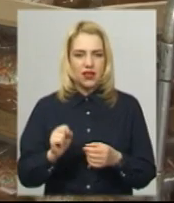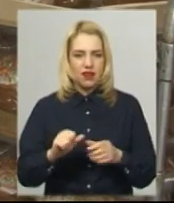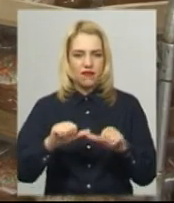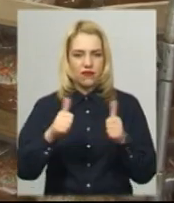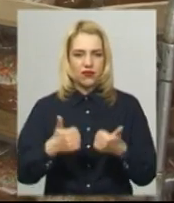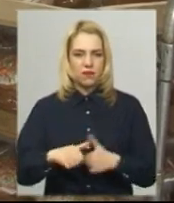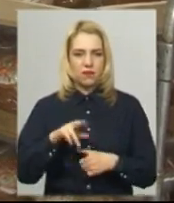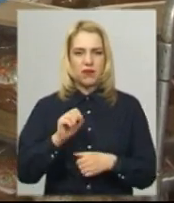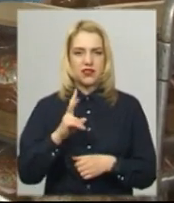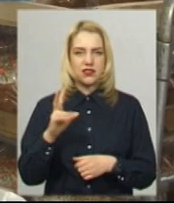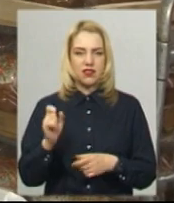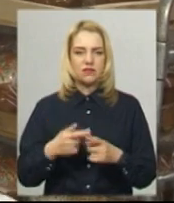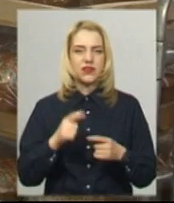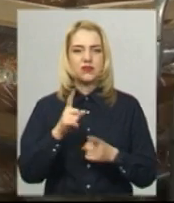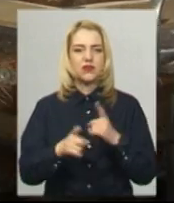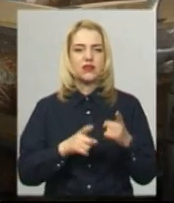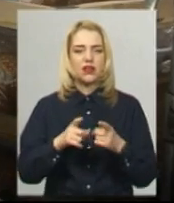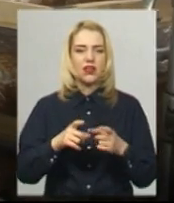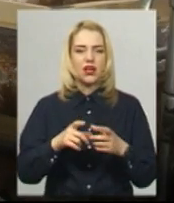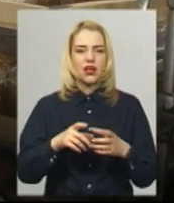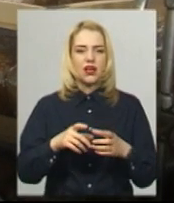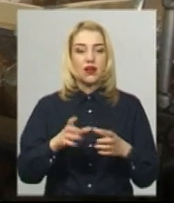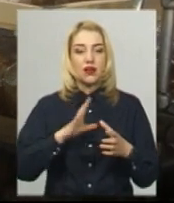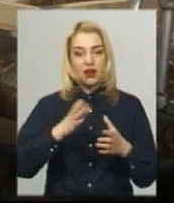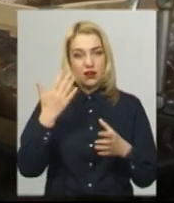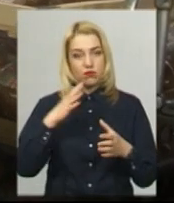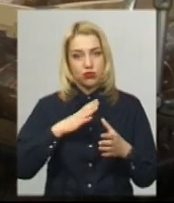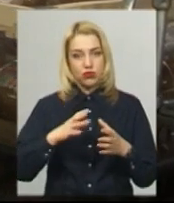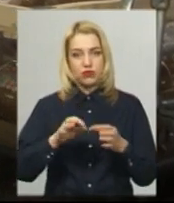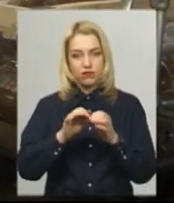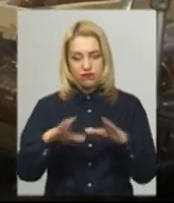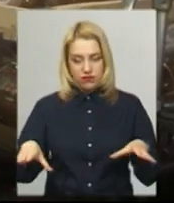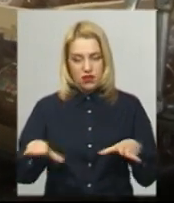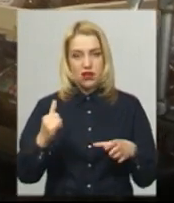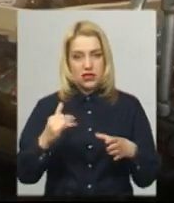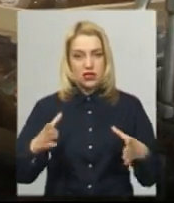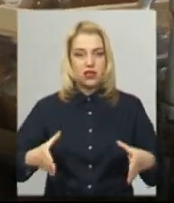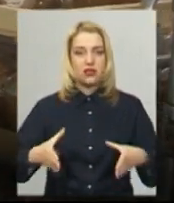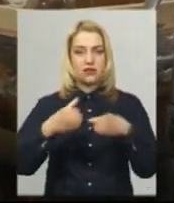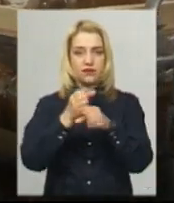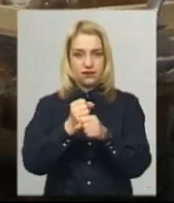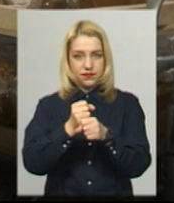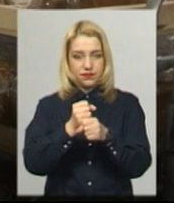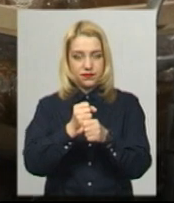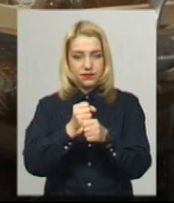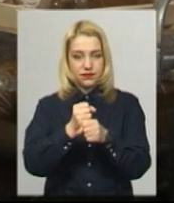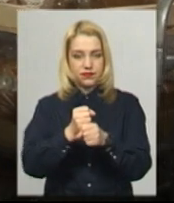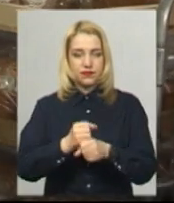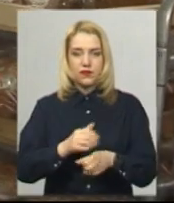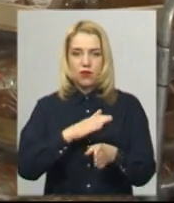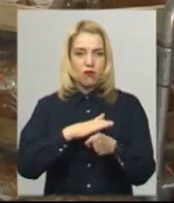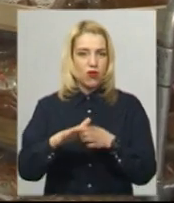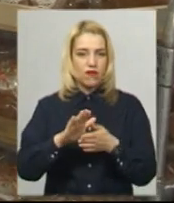паски. Ми змінили пакування нашої пасочки з такого відкритого, звичайно, вже в умовах цієї ситуації на повне